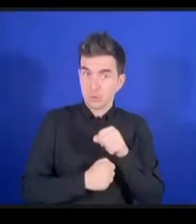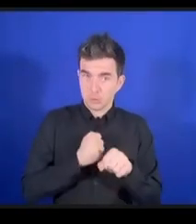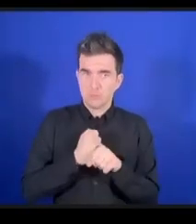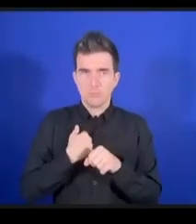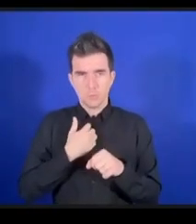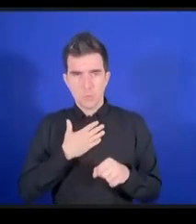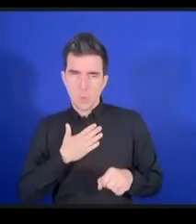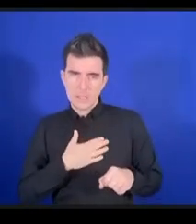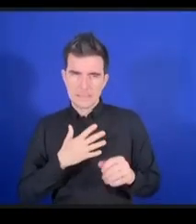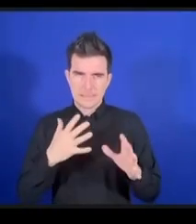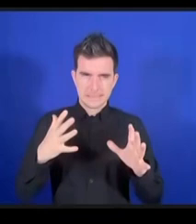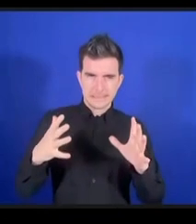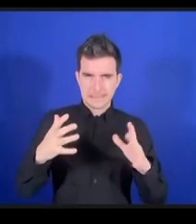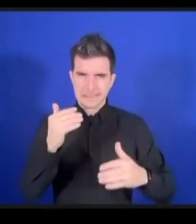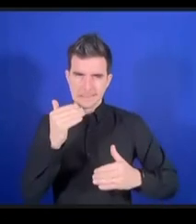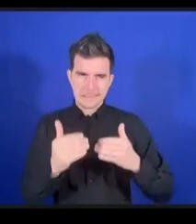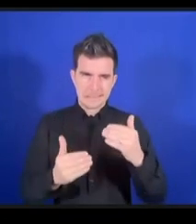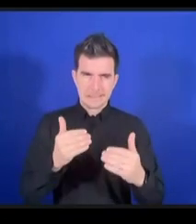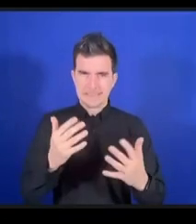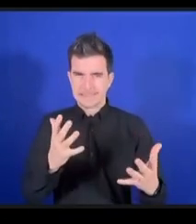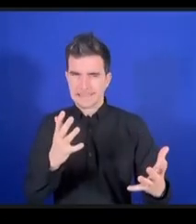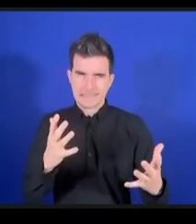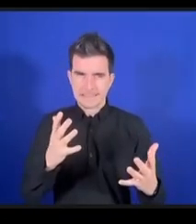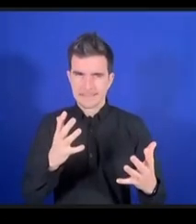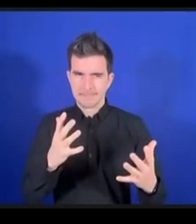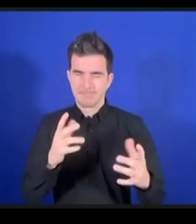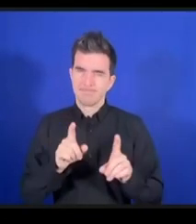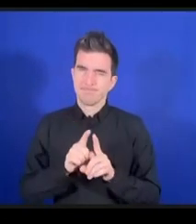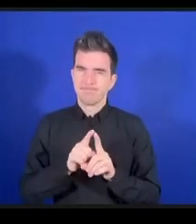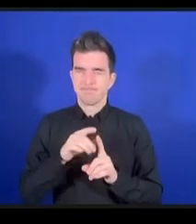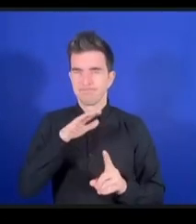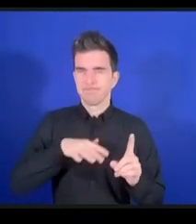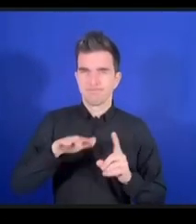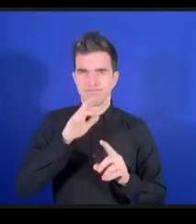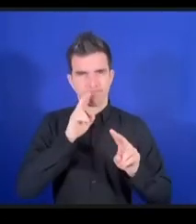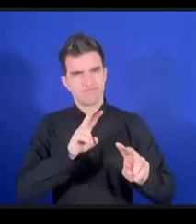cette idée de l'accessibilité pour les personnes en situation de handicap.